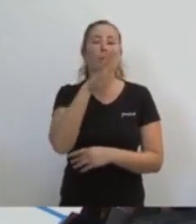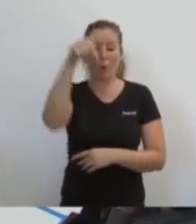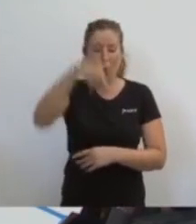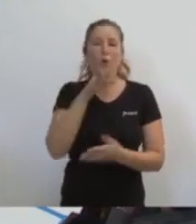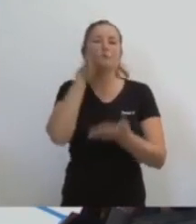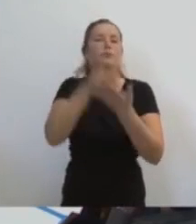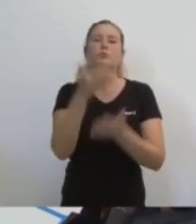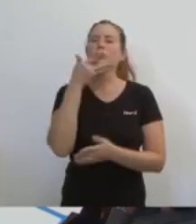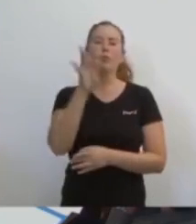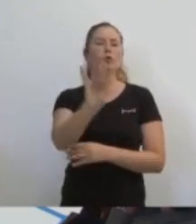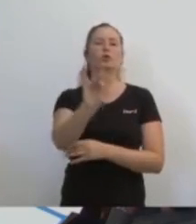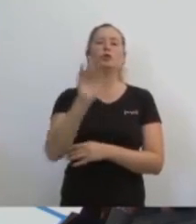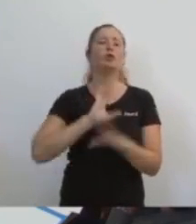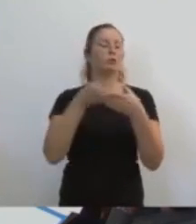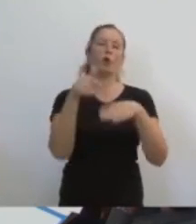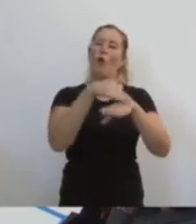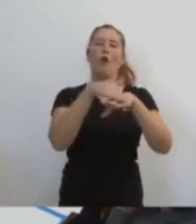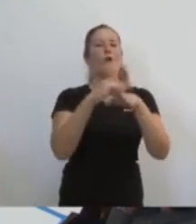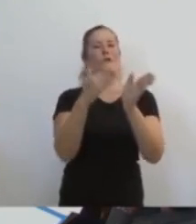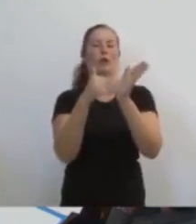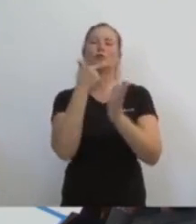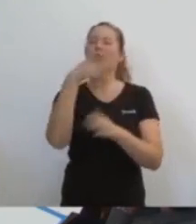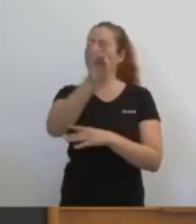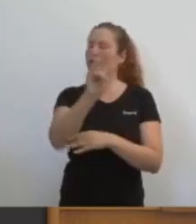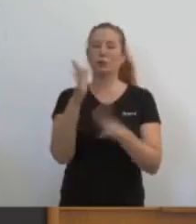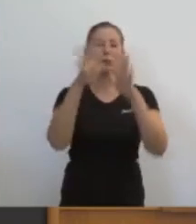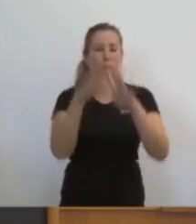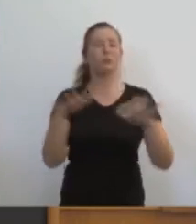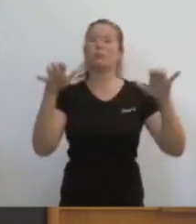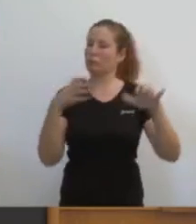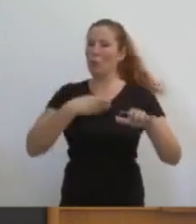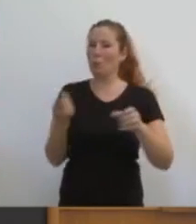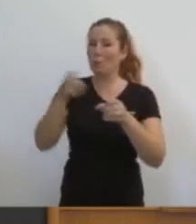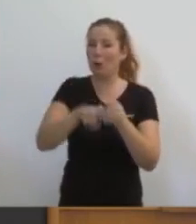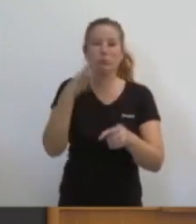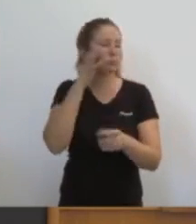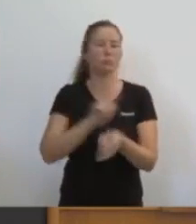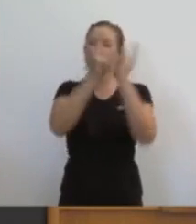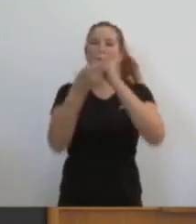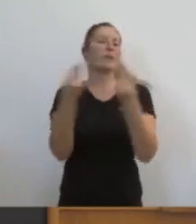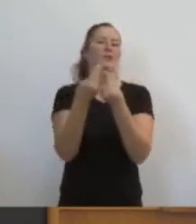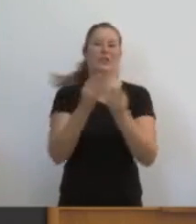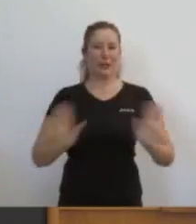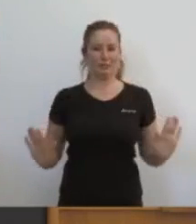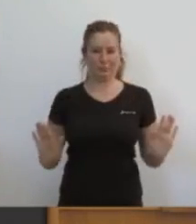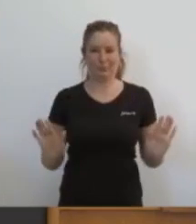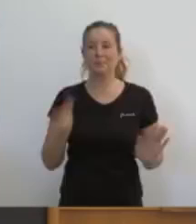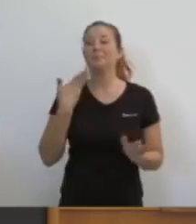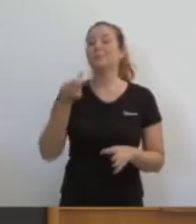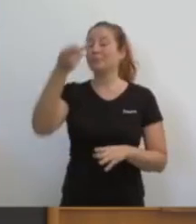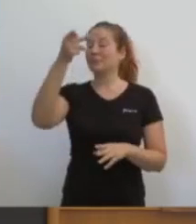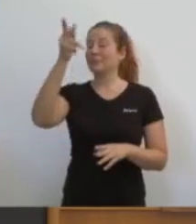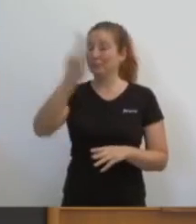reunir-se amb el govern valencià i per segona vegada s'amaga i canvia la data del plenari. Espectacular. Vostè va dir fa 30 dies que crearia